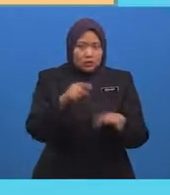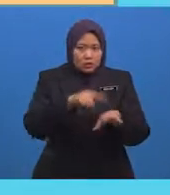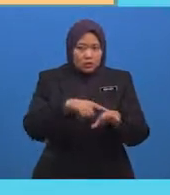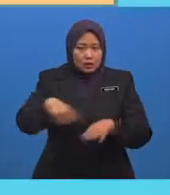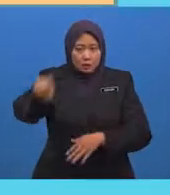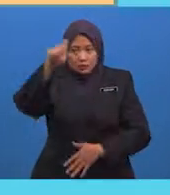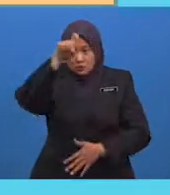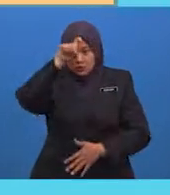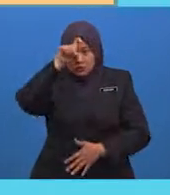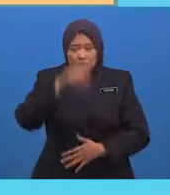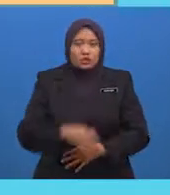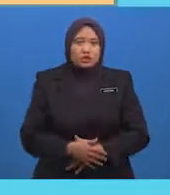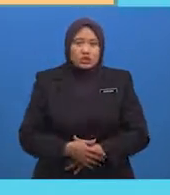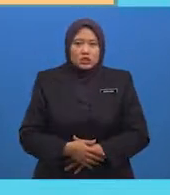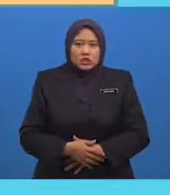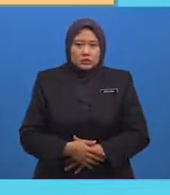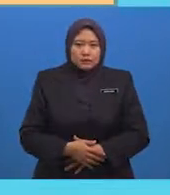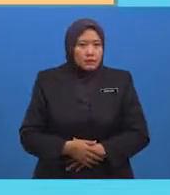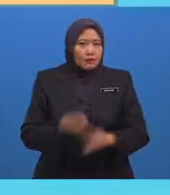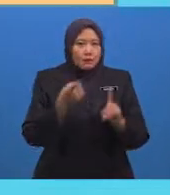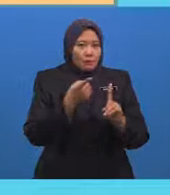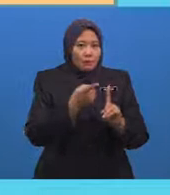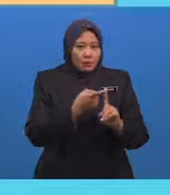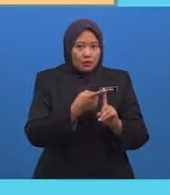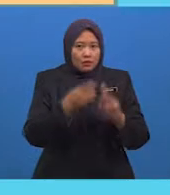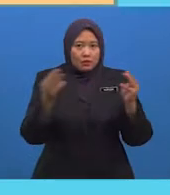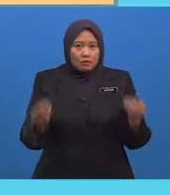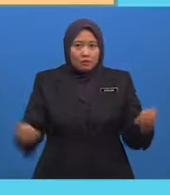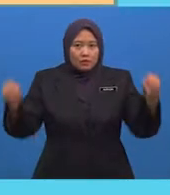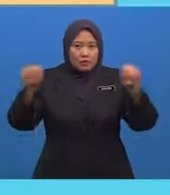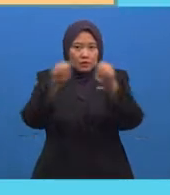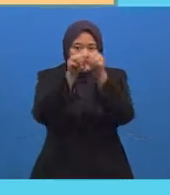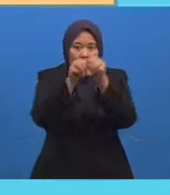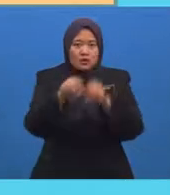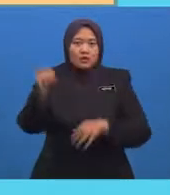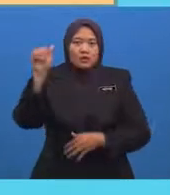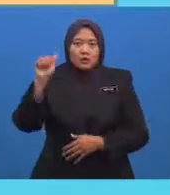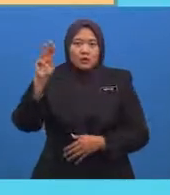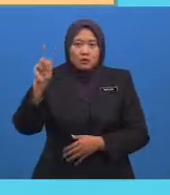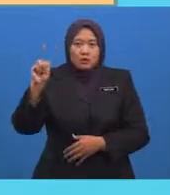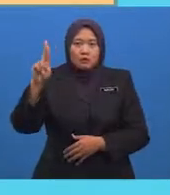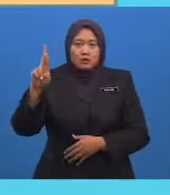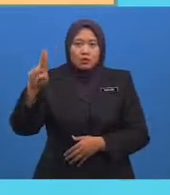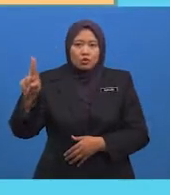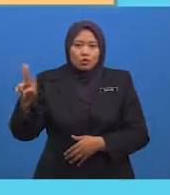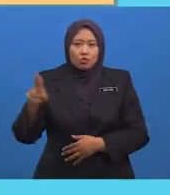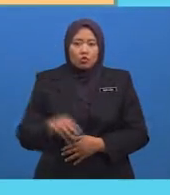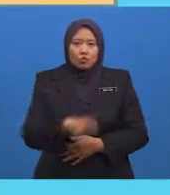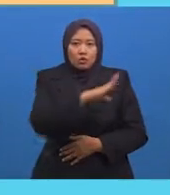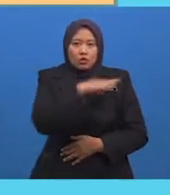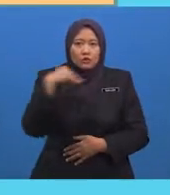Ialah Pertama Masjid Amru bin Al-As Dan